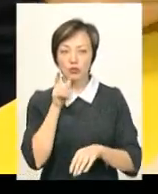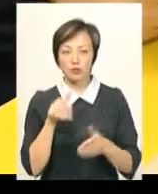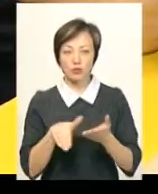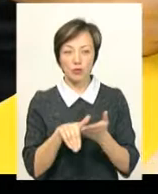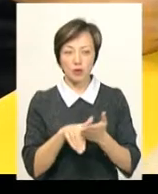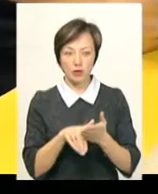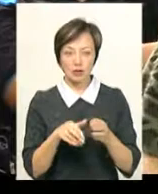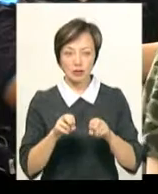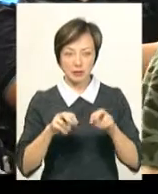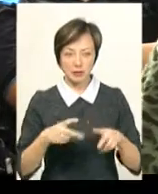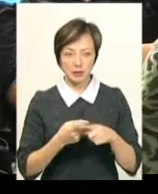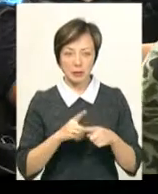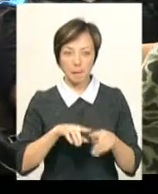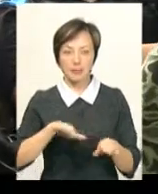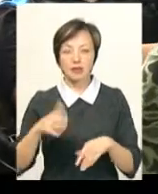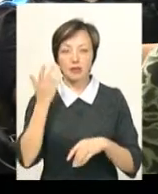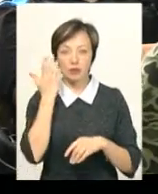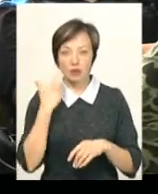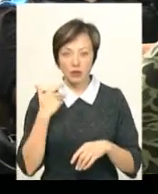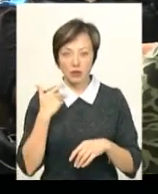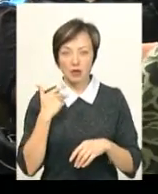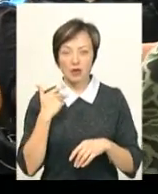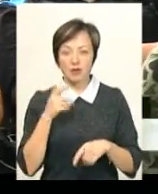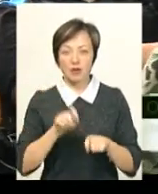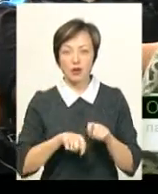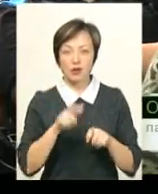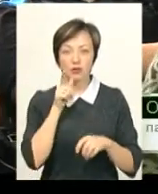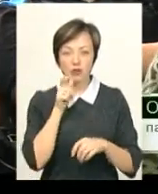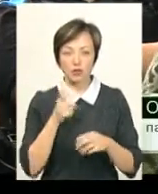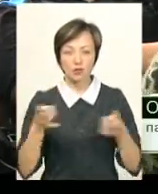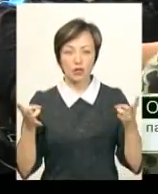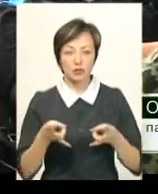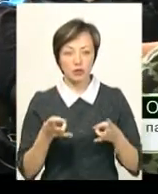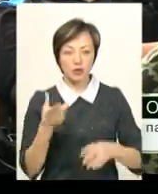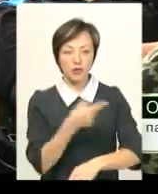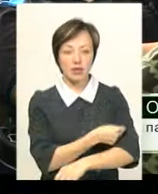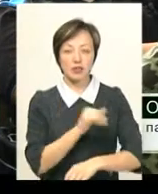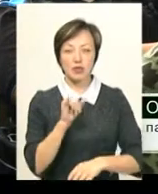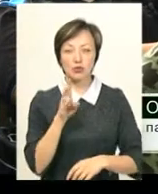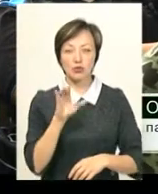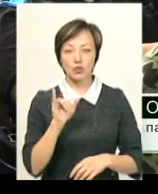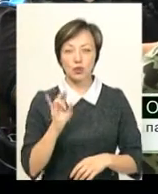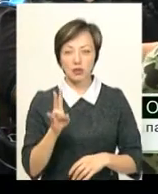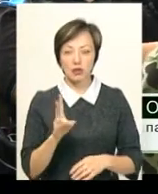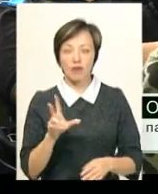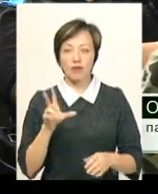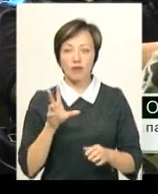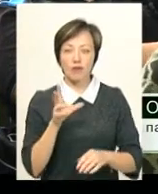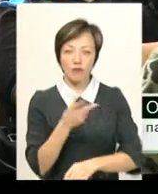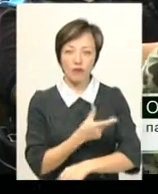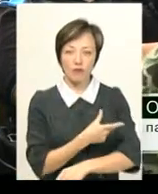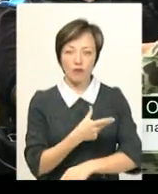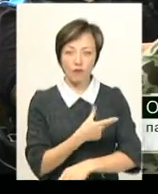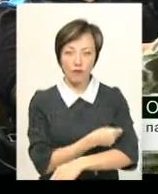допомогою глюкометра. Після того, як вимірюємо цукор, нам потрібно ввести інсулін. Інсулін вводиться в